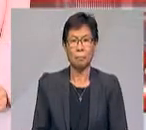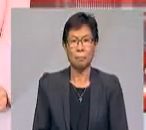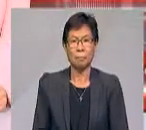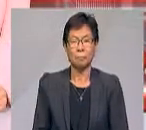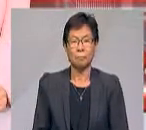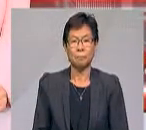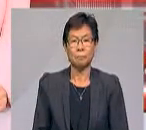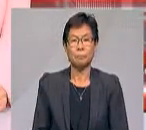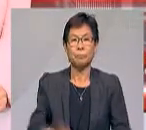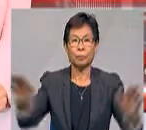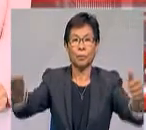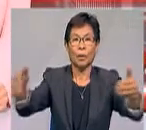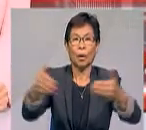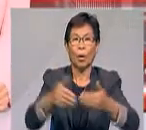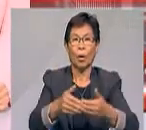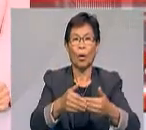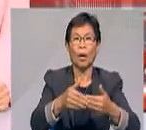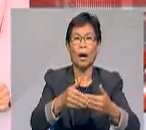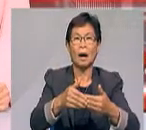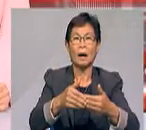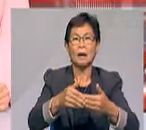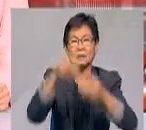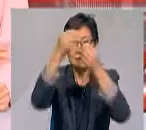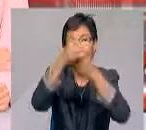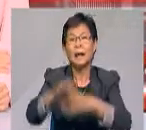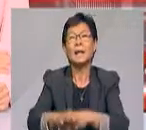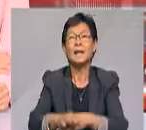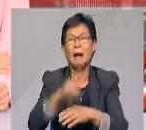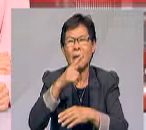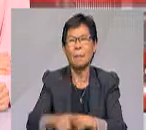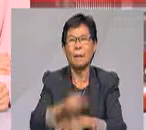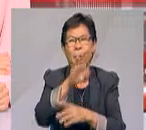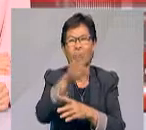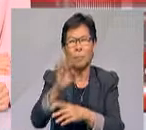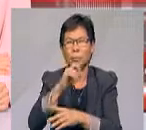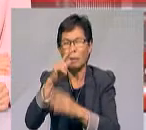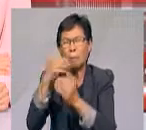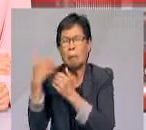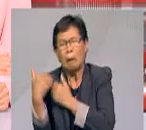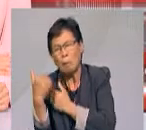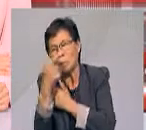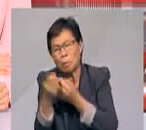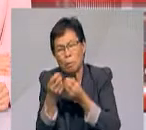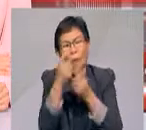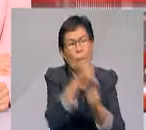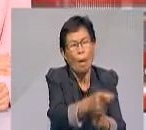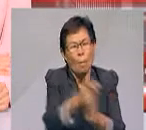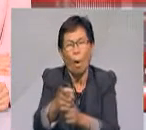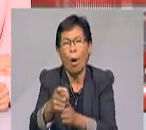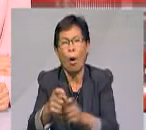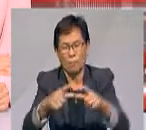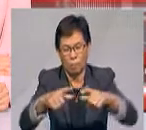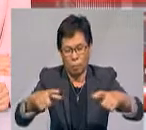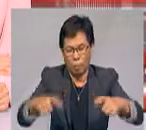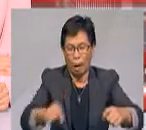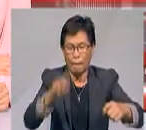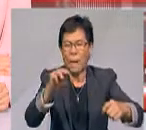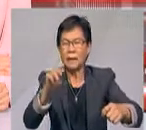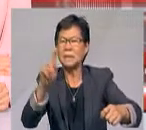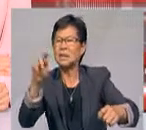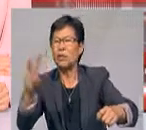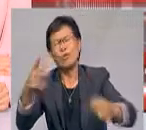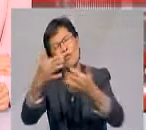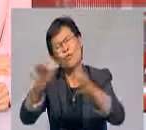Susulan penutupan siaran analog, golongan B40 sepatutnya tidak terbeban kerana edaran dekoder MyTV secara percuma